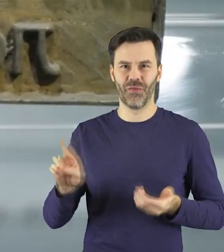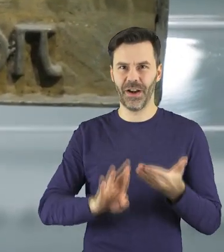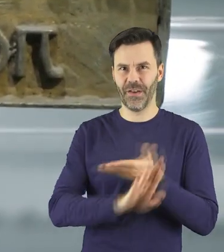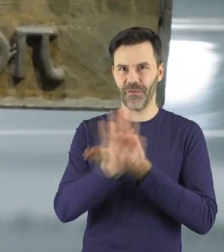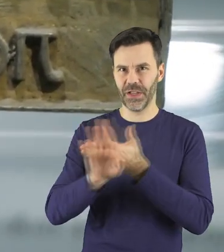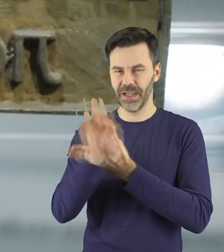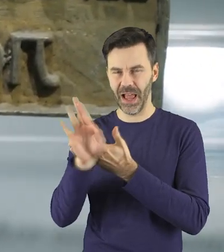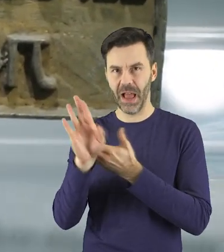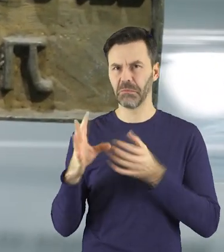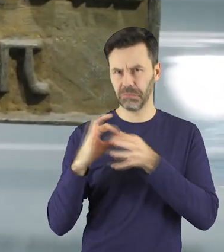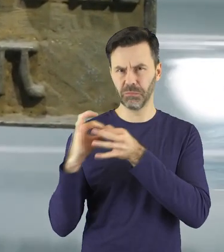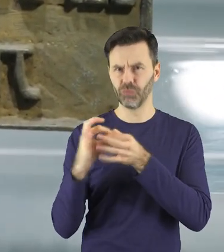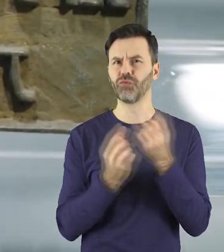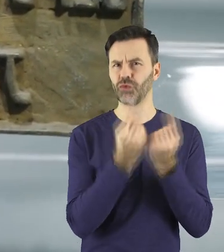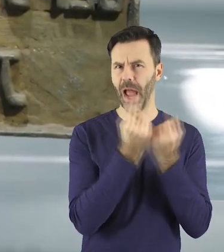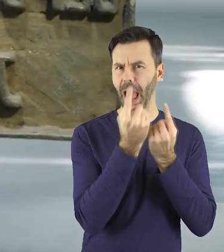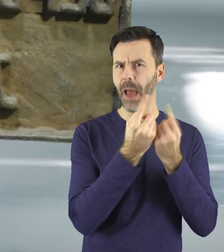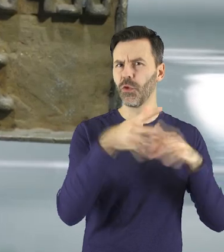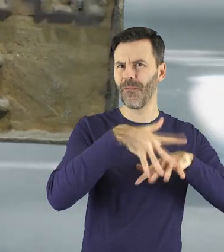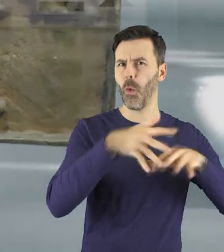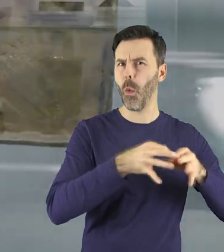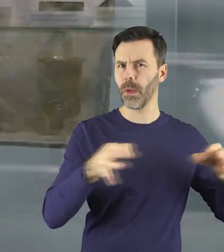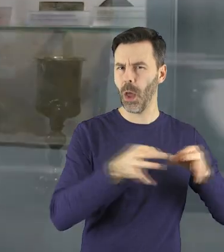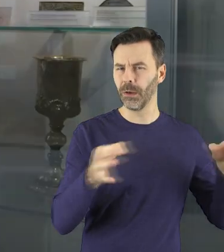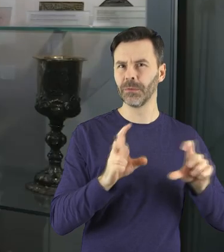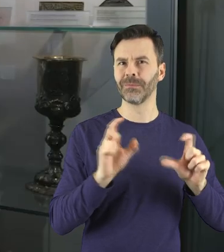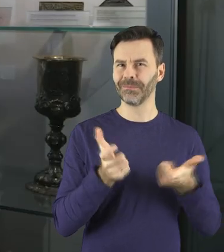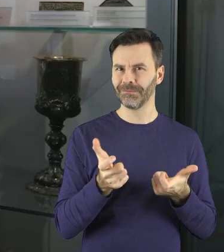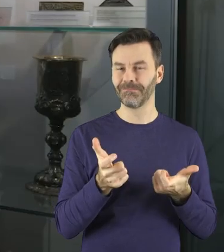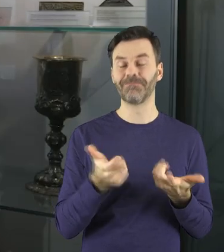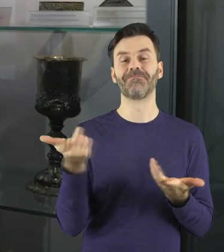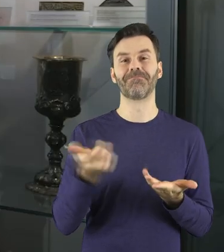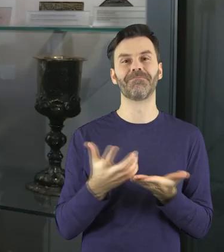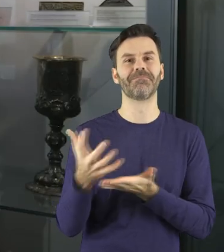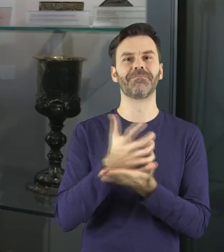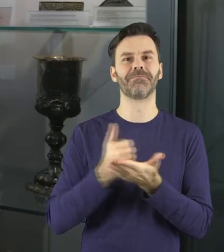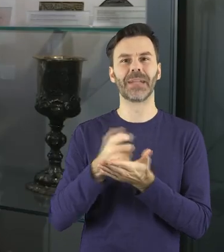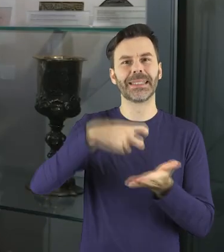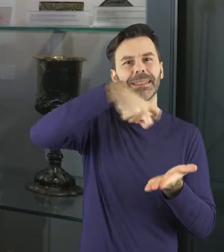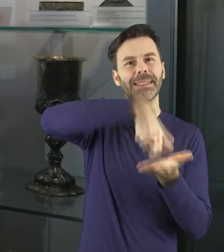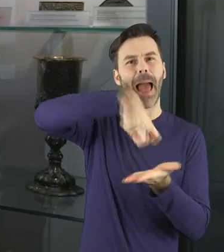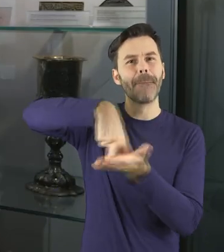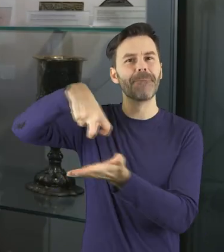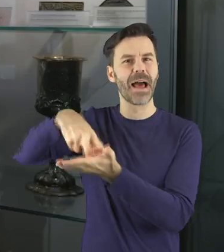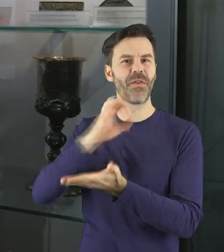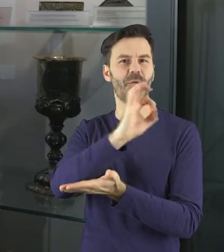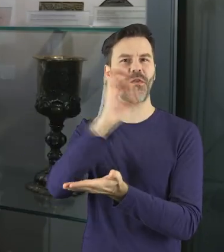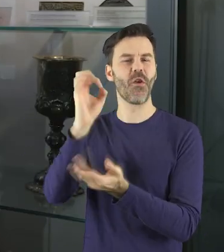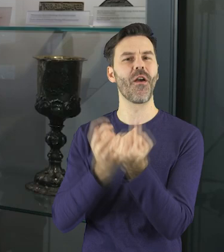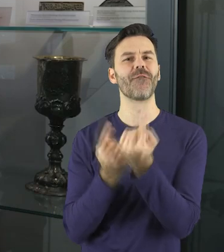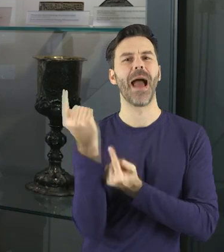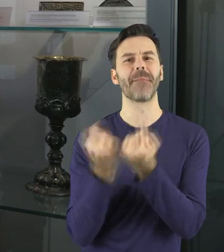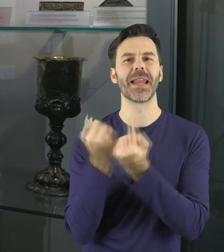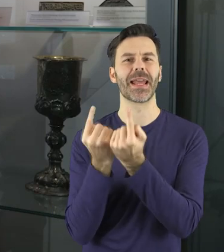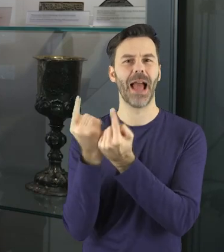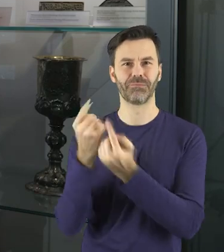wystawie związanymi z przemysłem włókienniczym w naszym mieście jest kolekcja stempli fabrycznych,